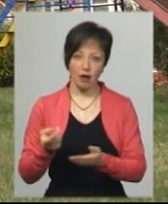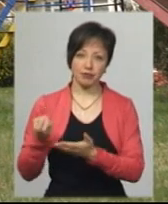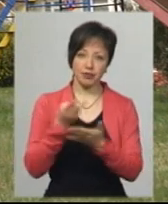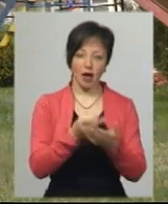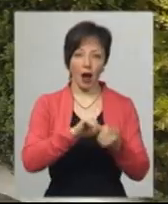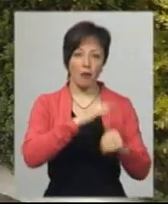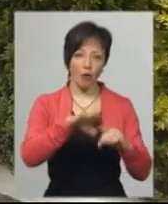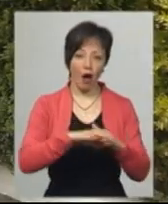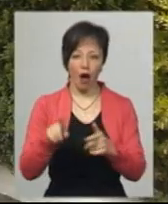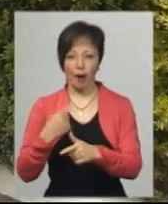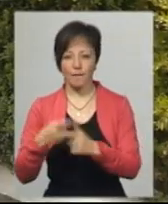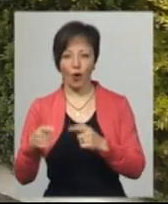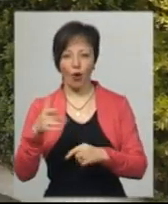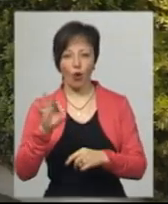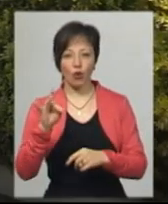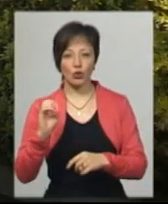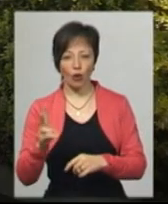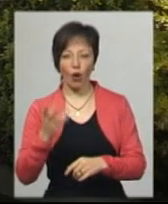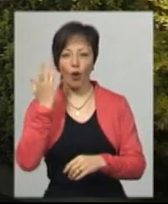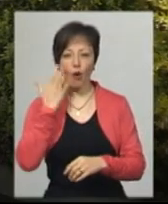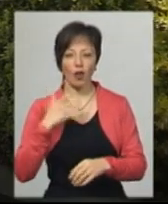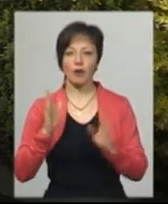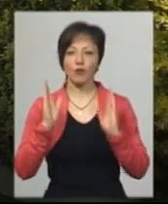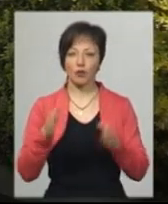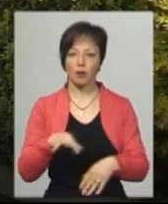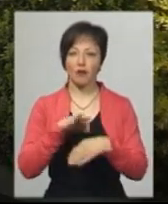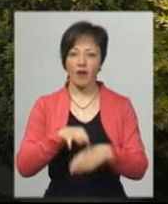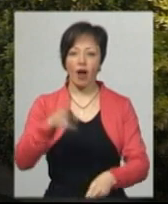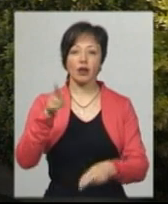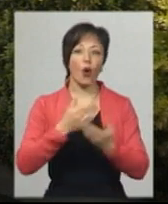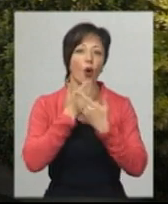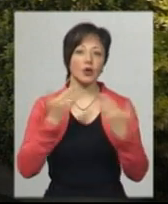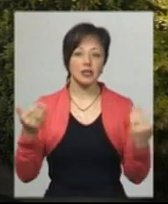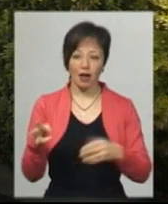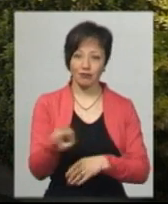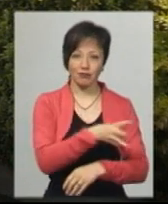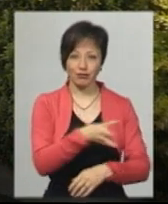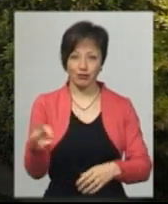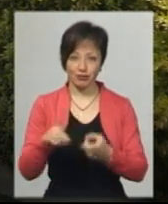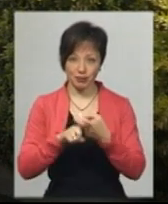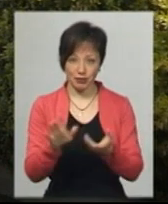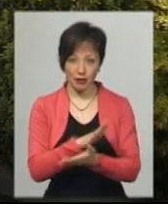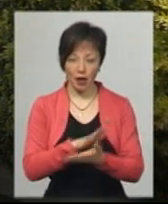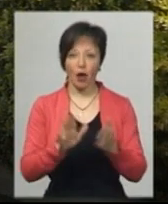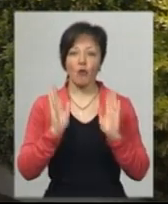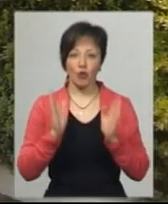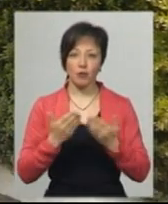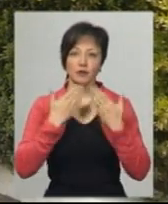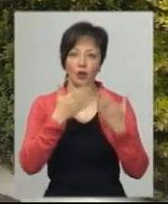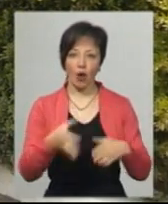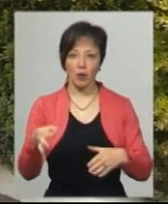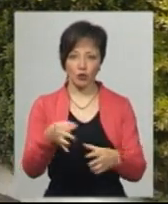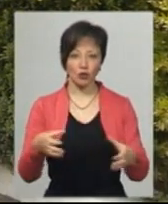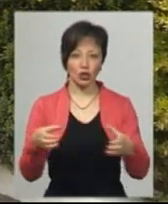-Подільське, або в Городок. Коли буде проведена заключна дезінфекція, лише після того ми будемо звертатися до обласного